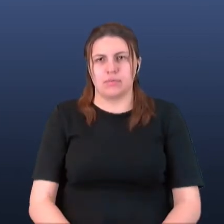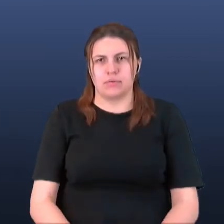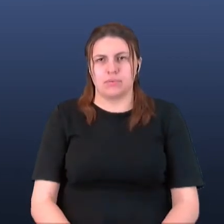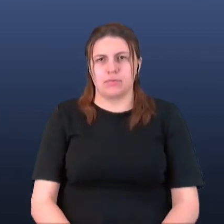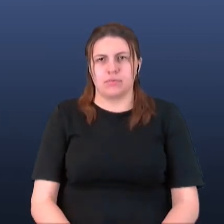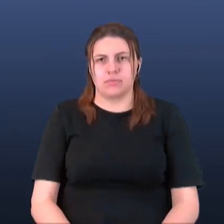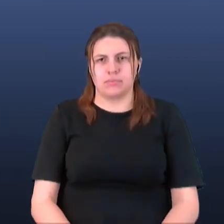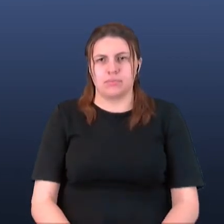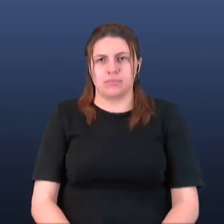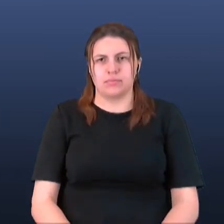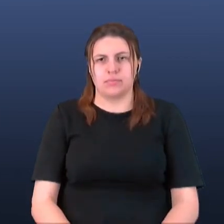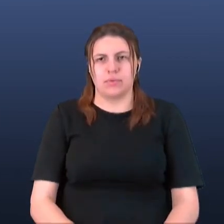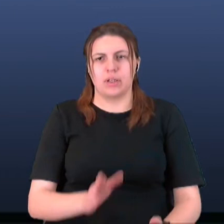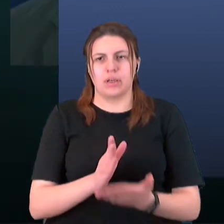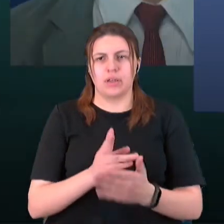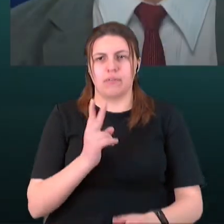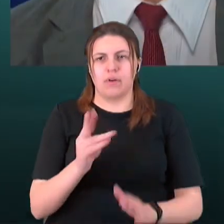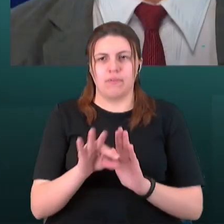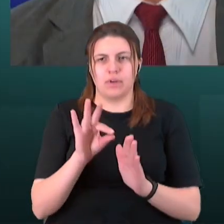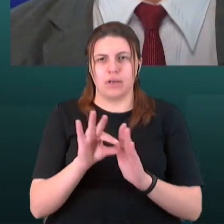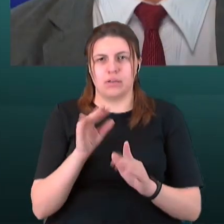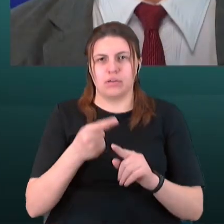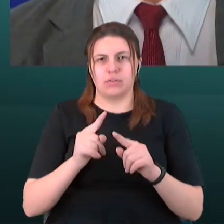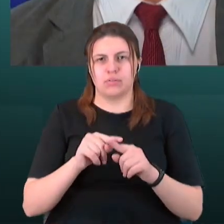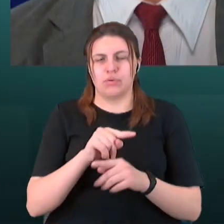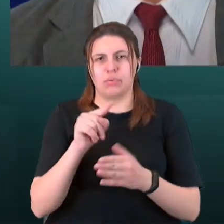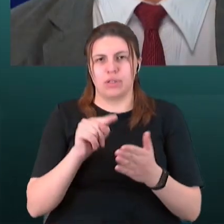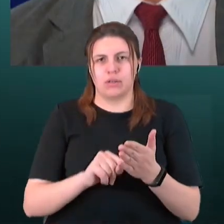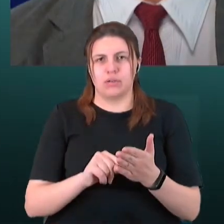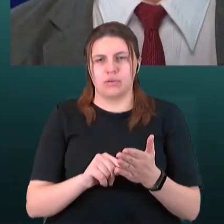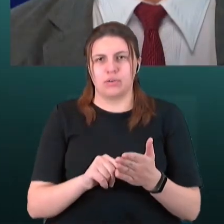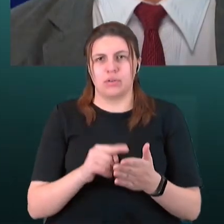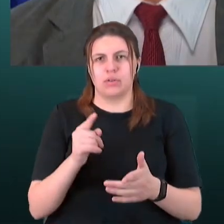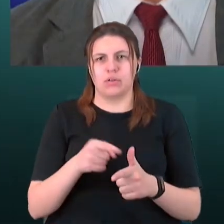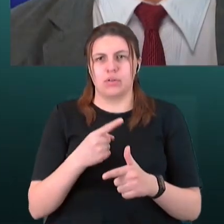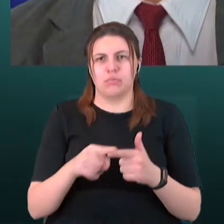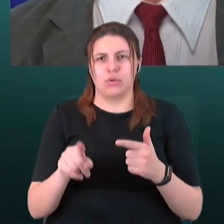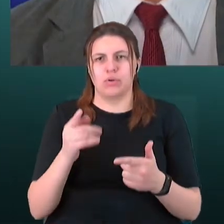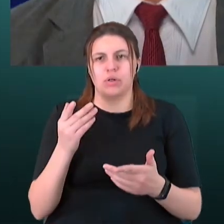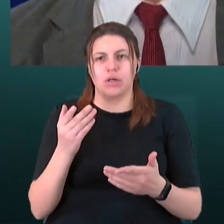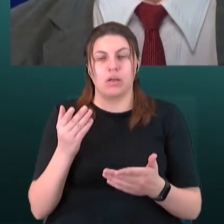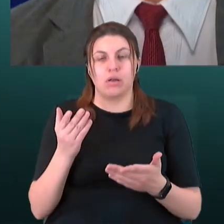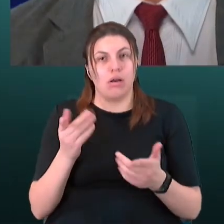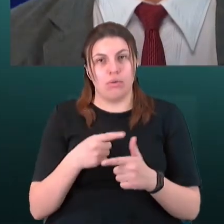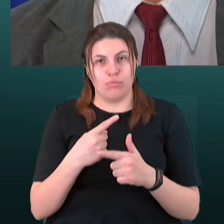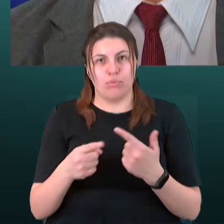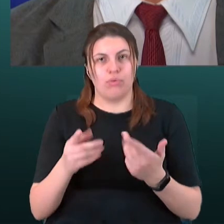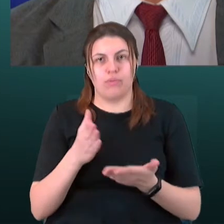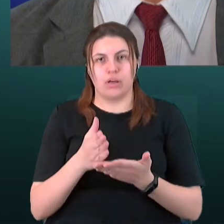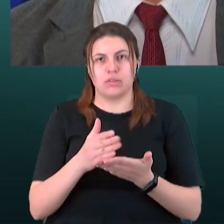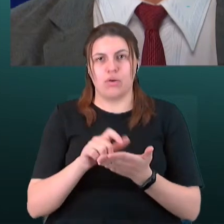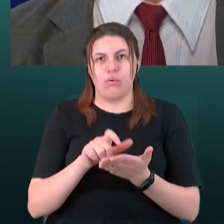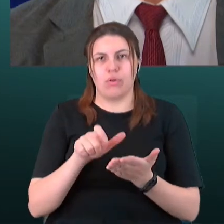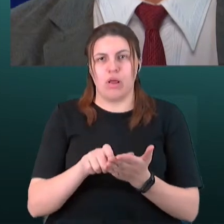є два варіанти вирішення цього питання. Або це буде у власності комунальній місцевої громади,